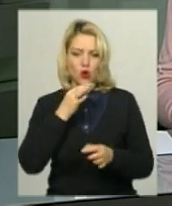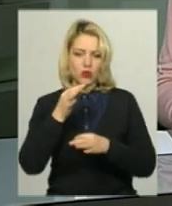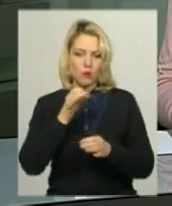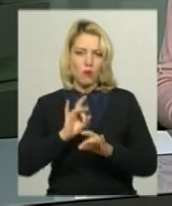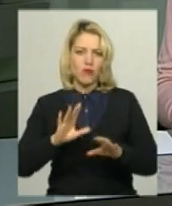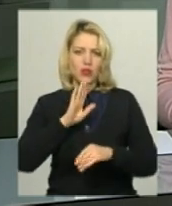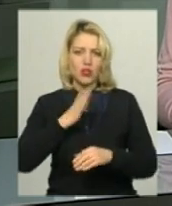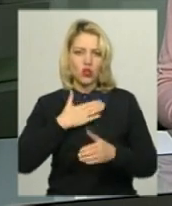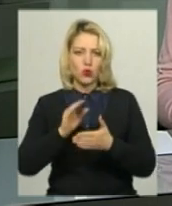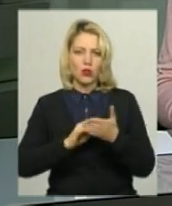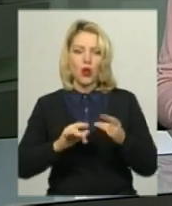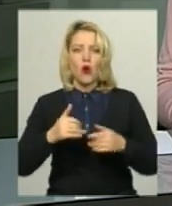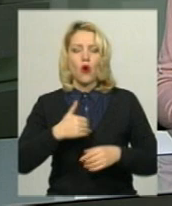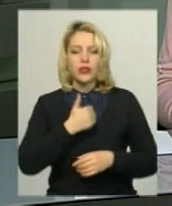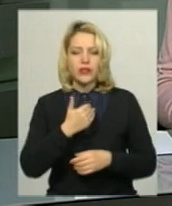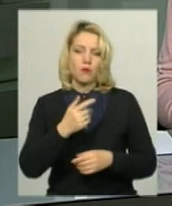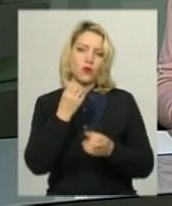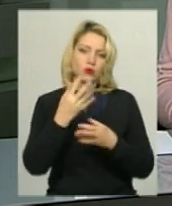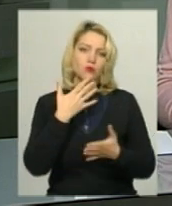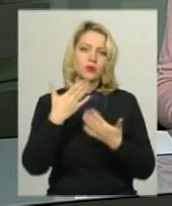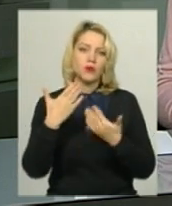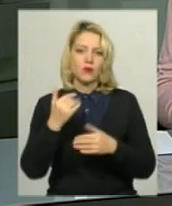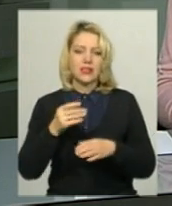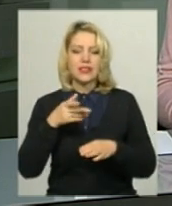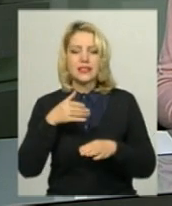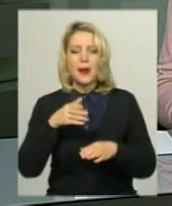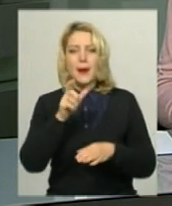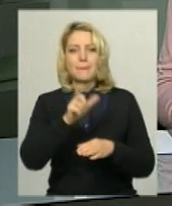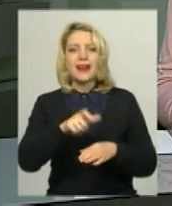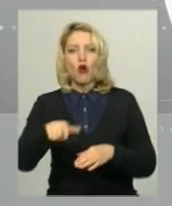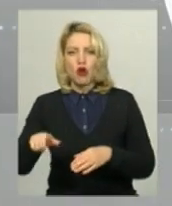кореспонденції. Каже, хотів поспілкуватися з прихожанами церкви.